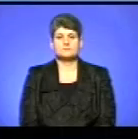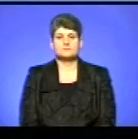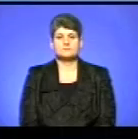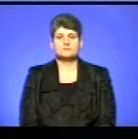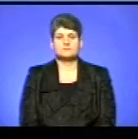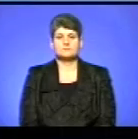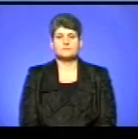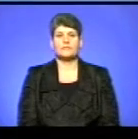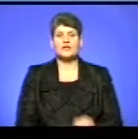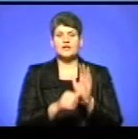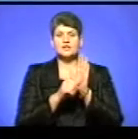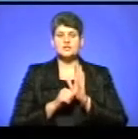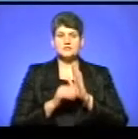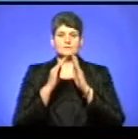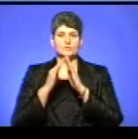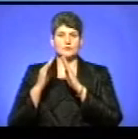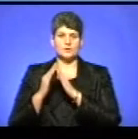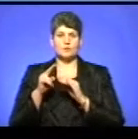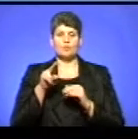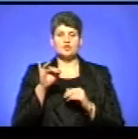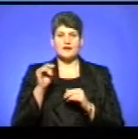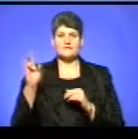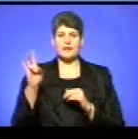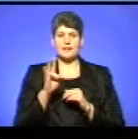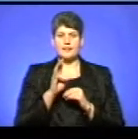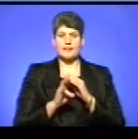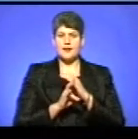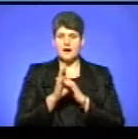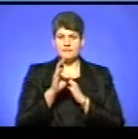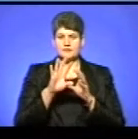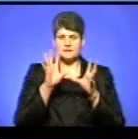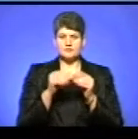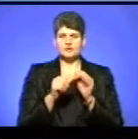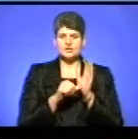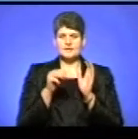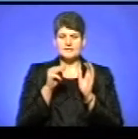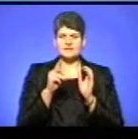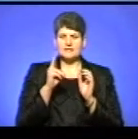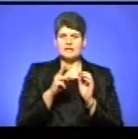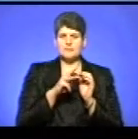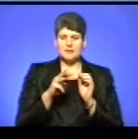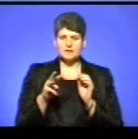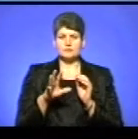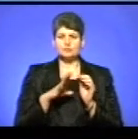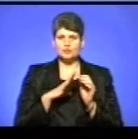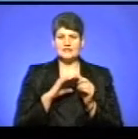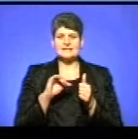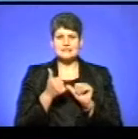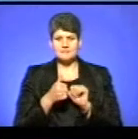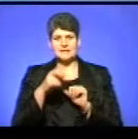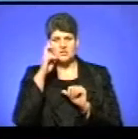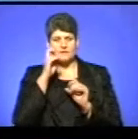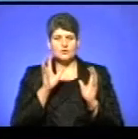Шість споруд Почаївської лаври загальною площою понад 7 тисяч квадратних метрів опинилися замість Державного